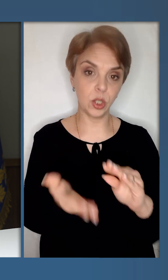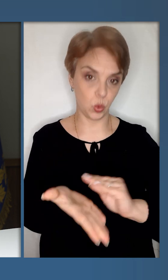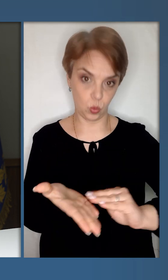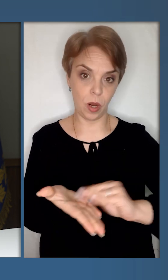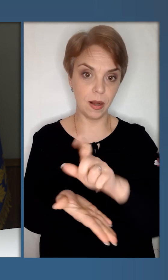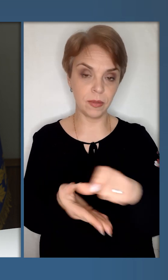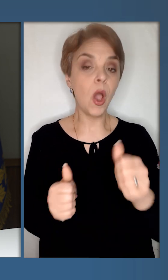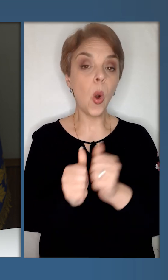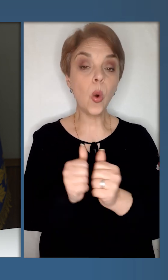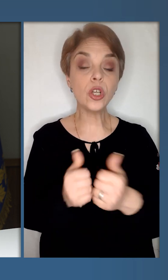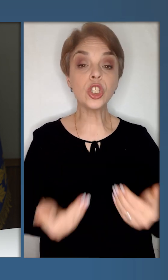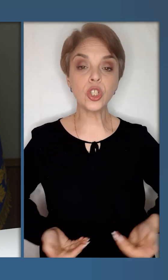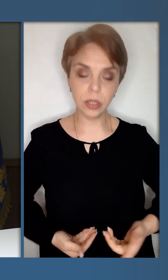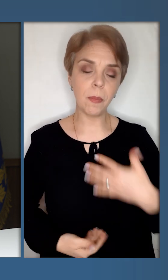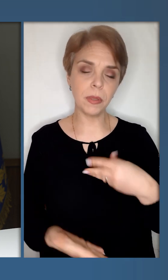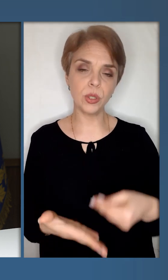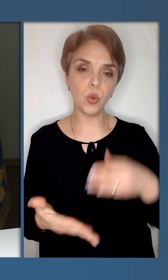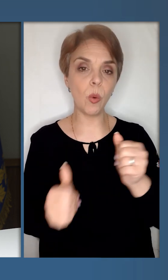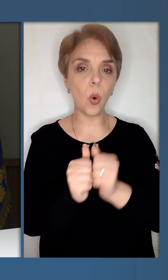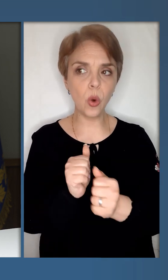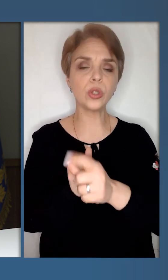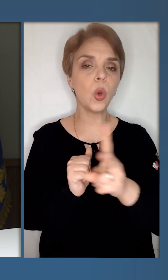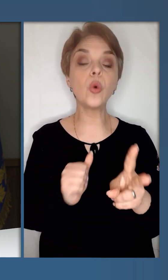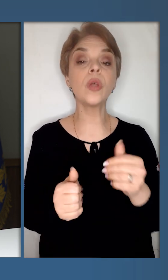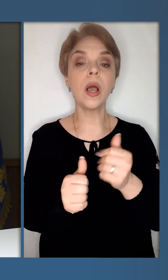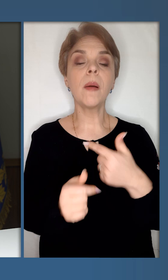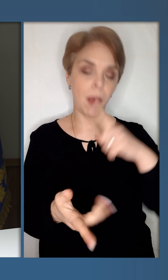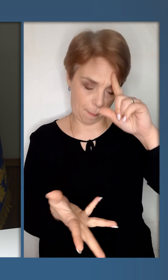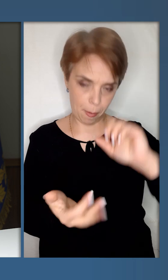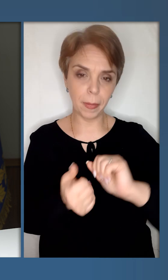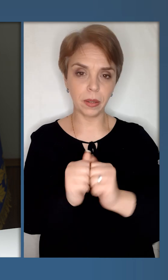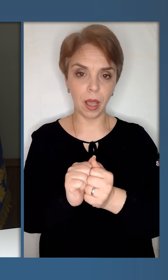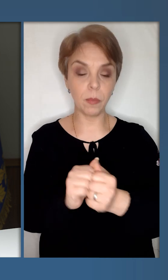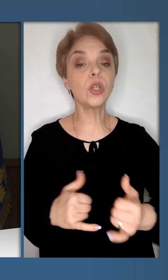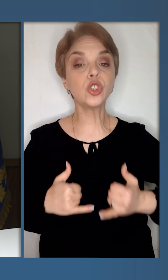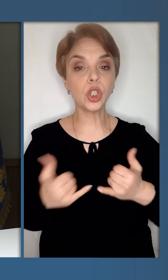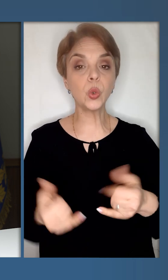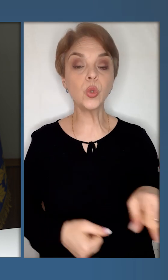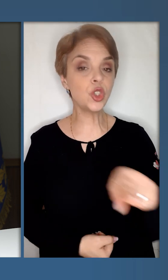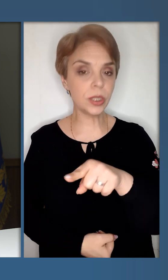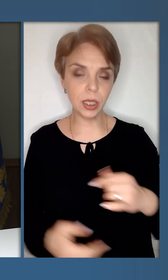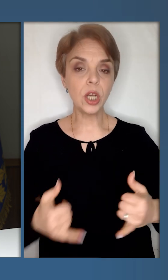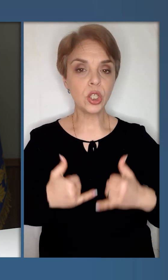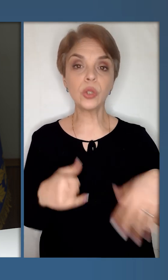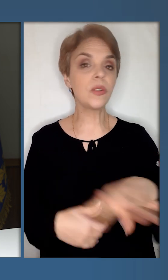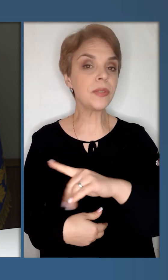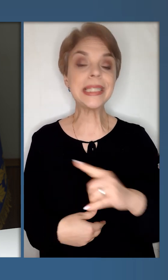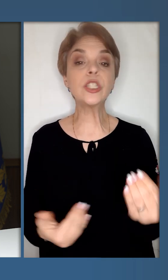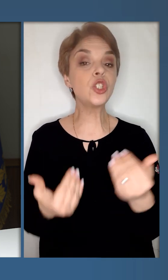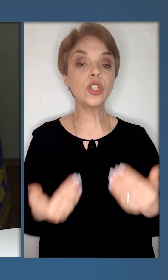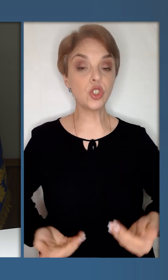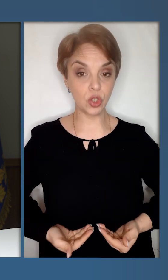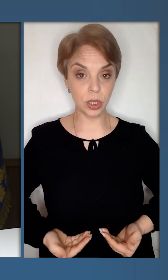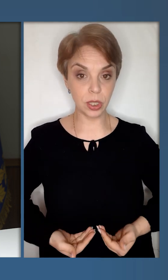медійників. Кожне життя ми цінуємо, кожного і кожну ми пам'ятаємо. Шануючи їх, шануючи